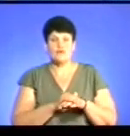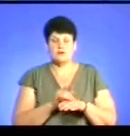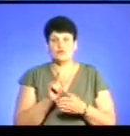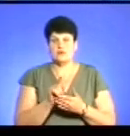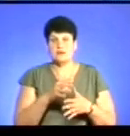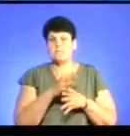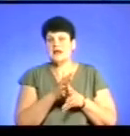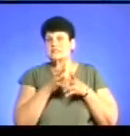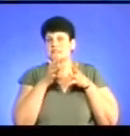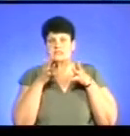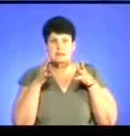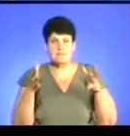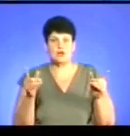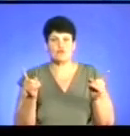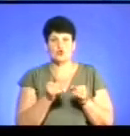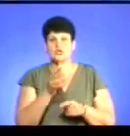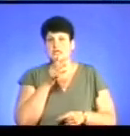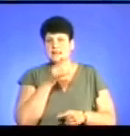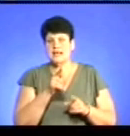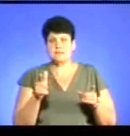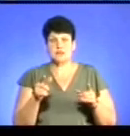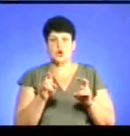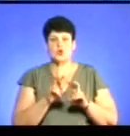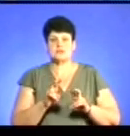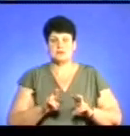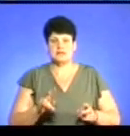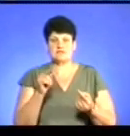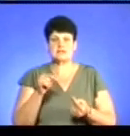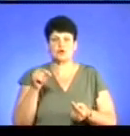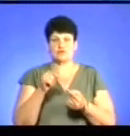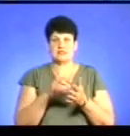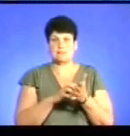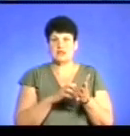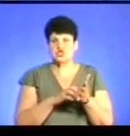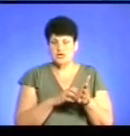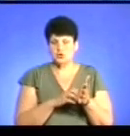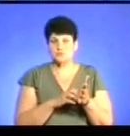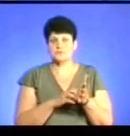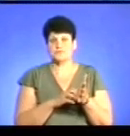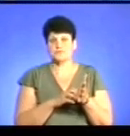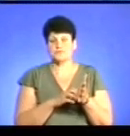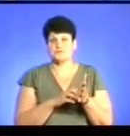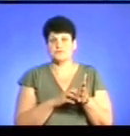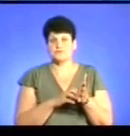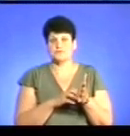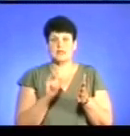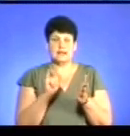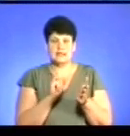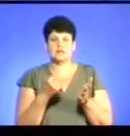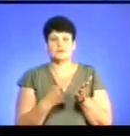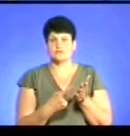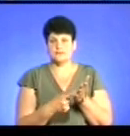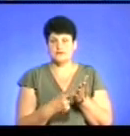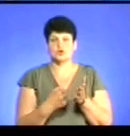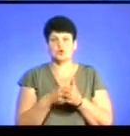повинні максимально, в найкоротші терміни розібратися, встановити причину і довести до логічного